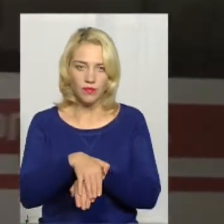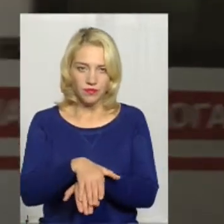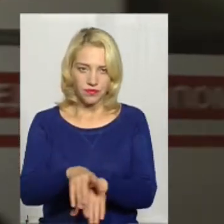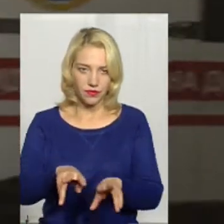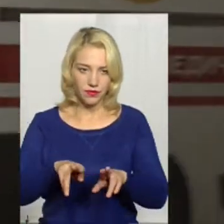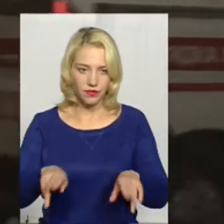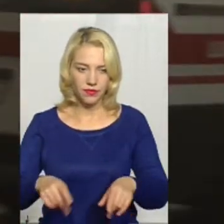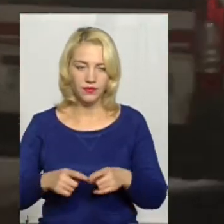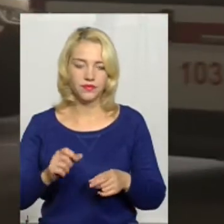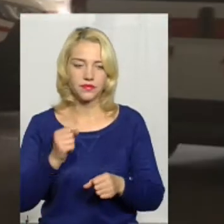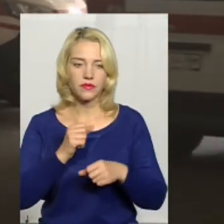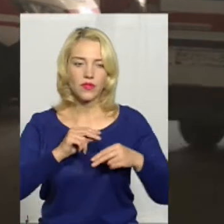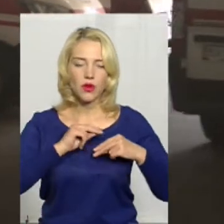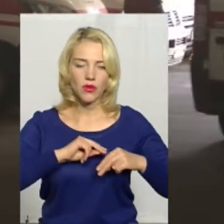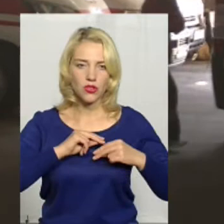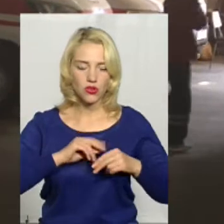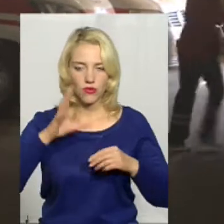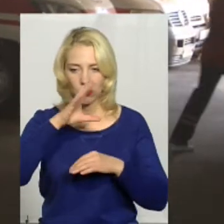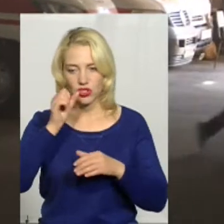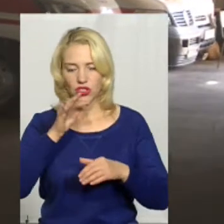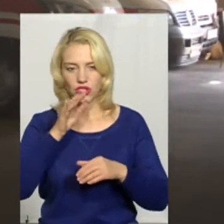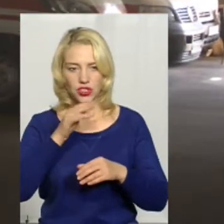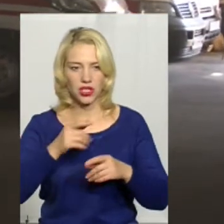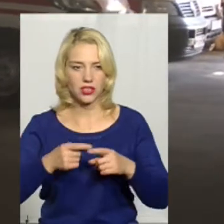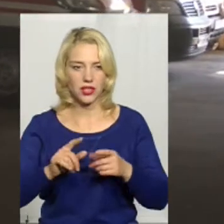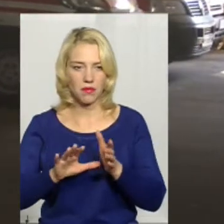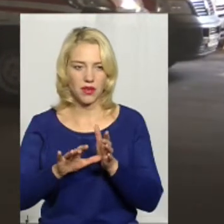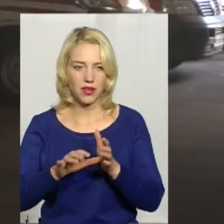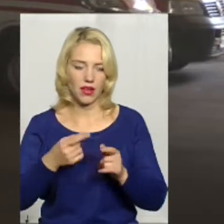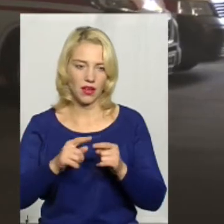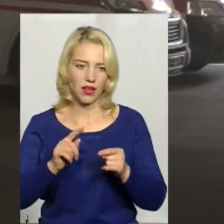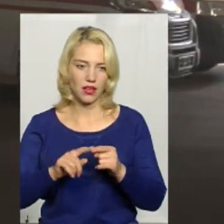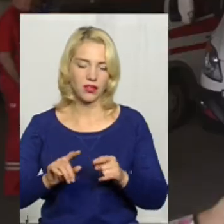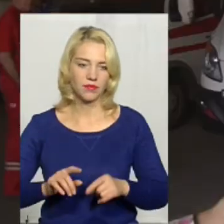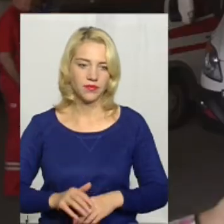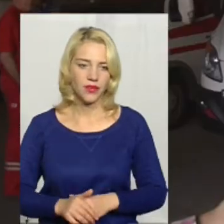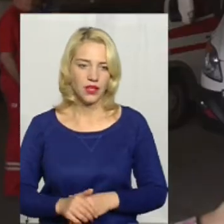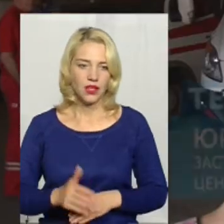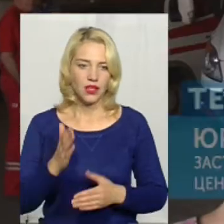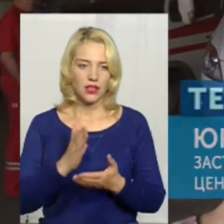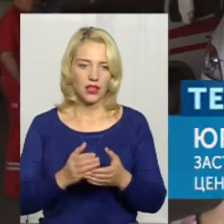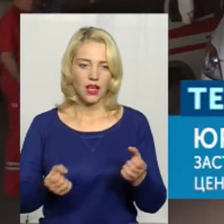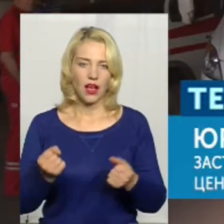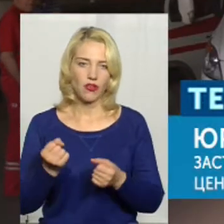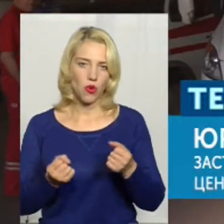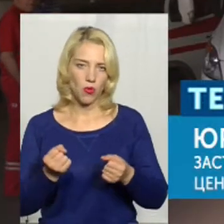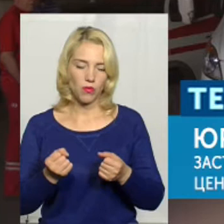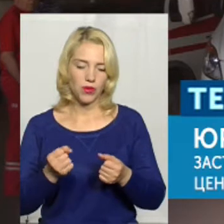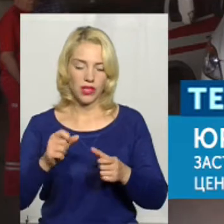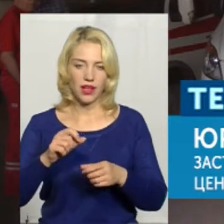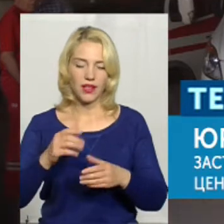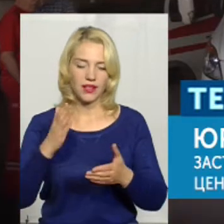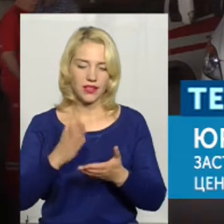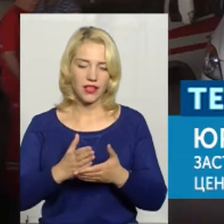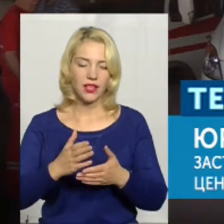кількість працюючих бригад в нічний час, розповідає заступник головного лікара з медичної частини Юрій Донюк. Є автомобілі, є лікарі,